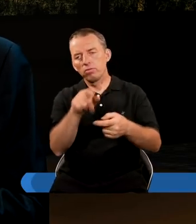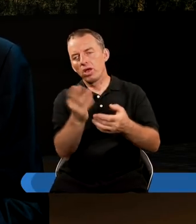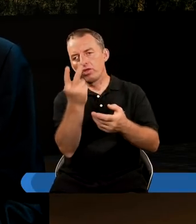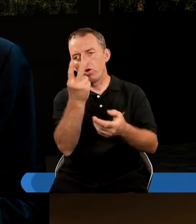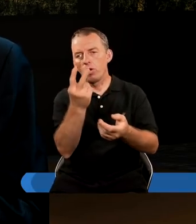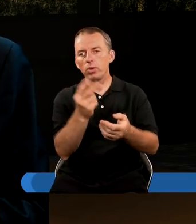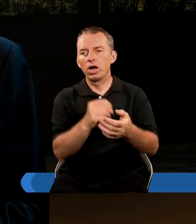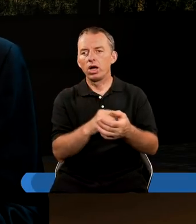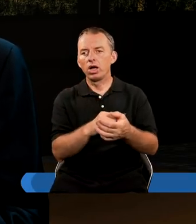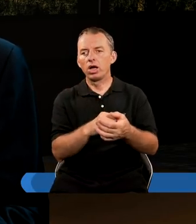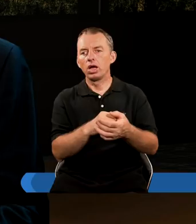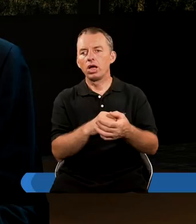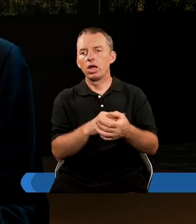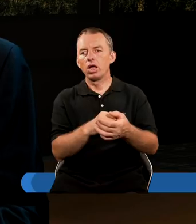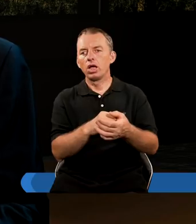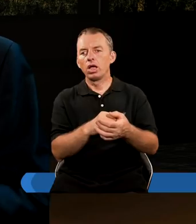tymi dwoma